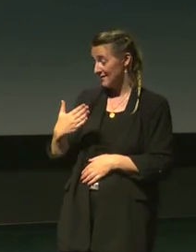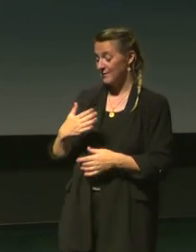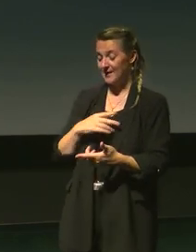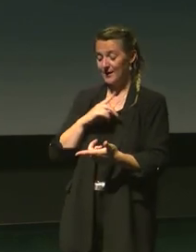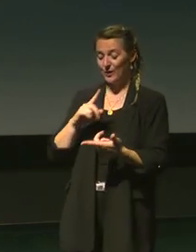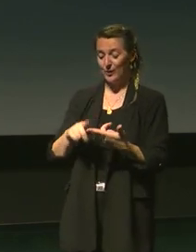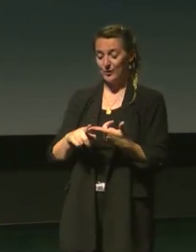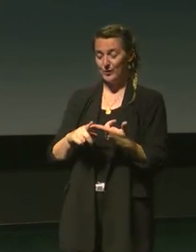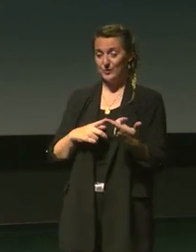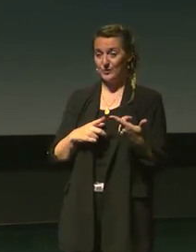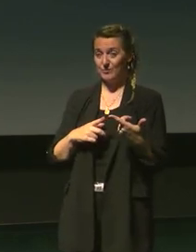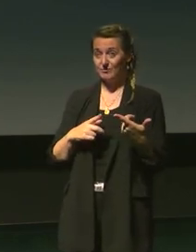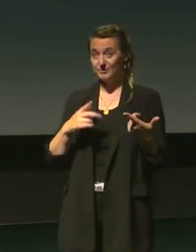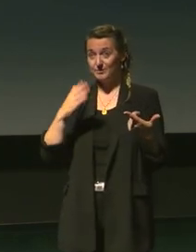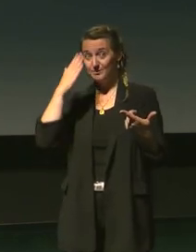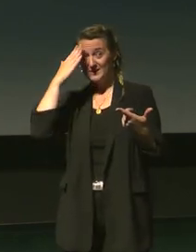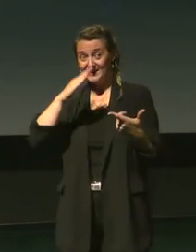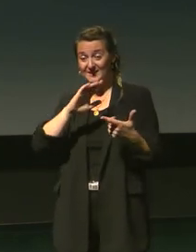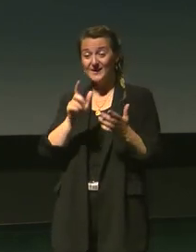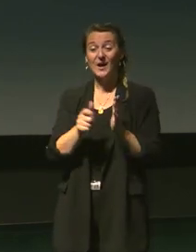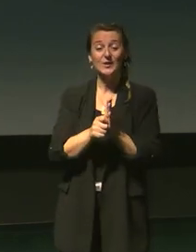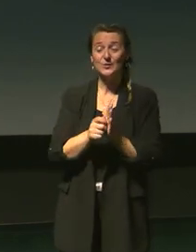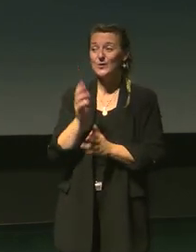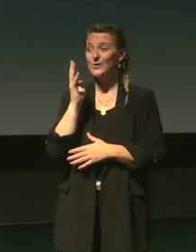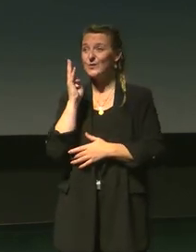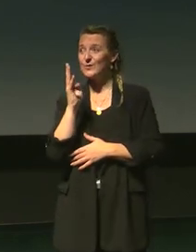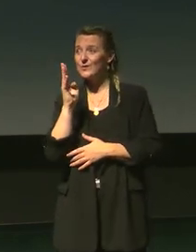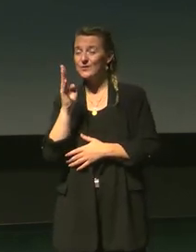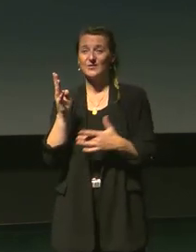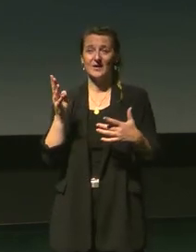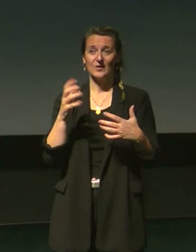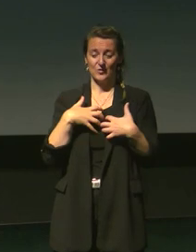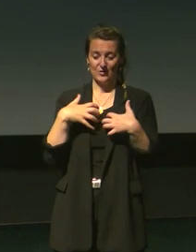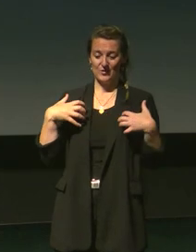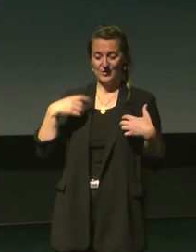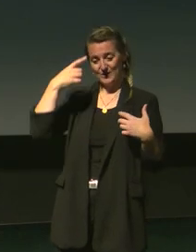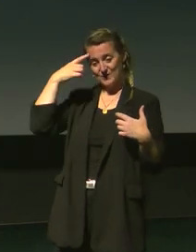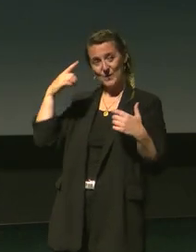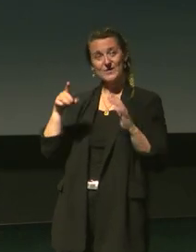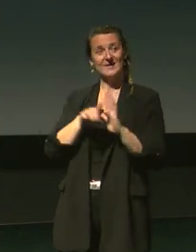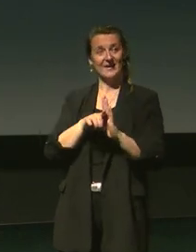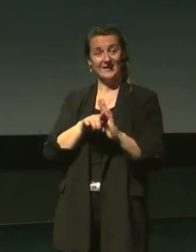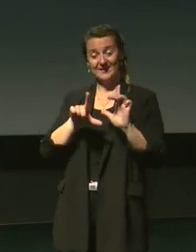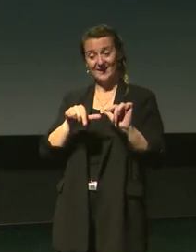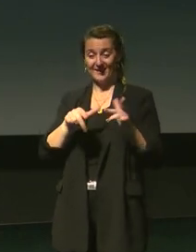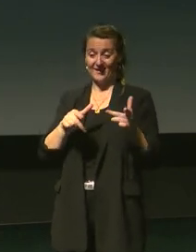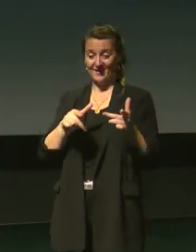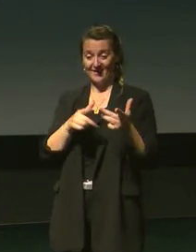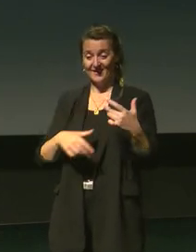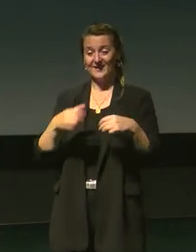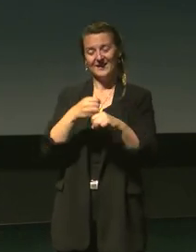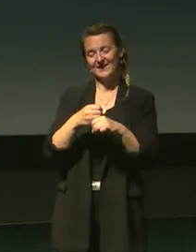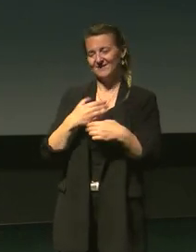aussi que si un jour la conférence sur sciences et éthiques voit le jour je serais ravi d'assister aussi